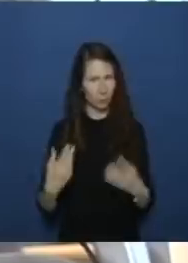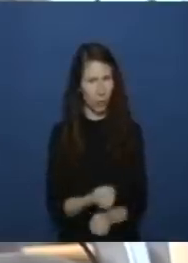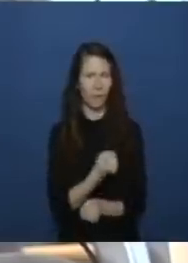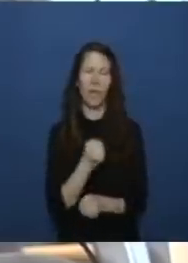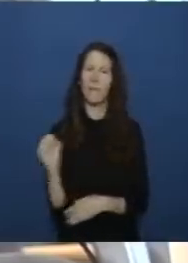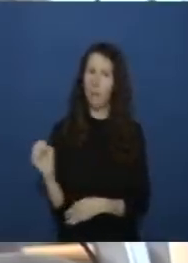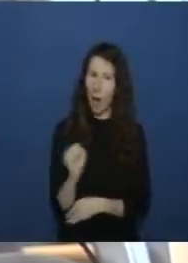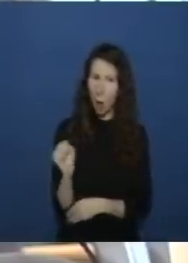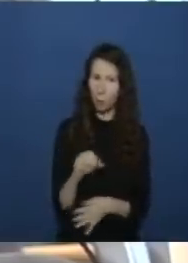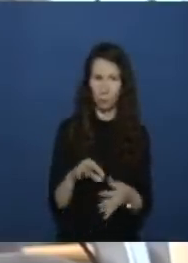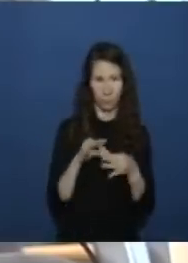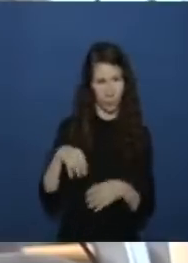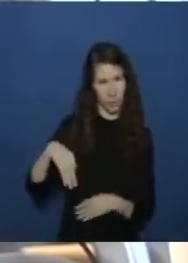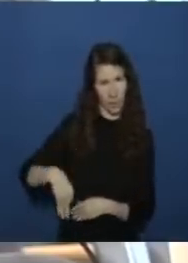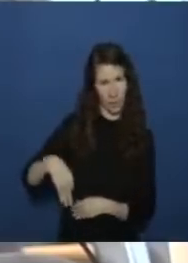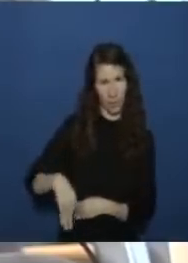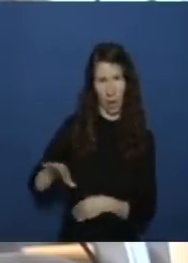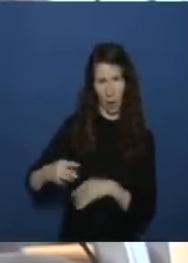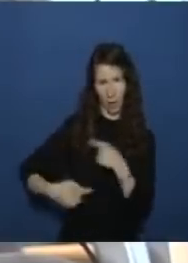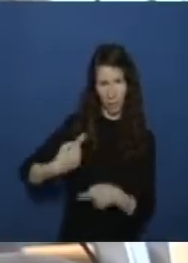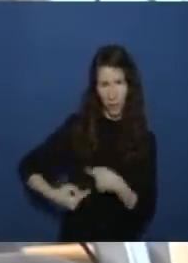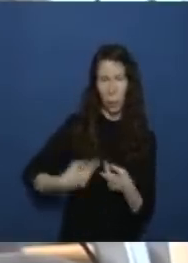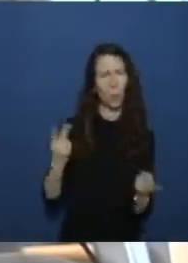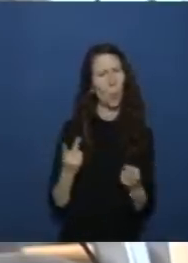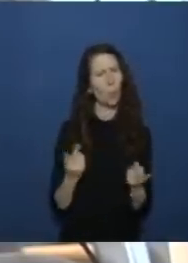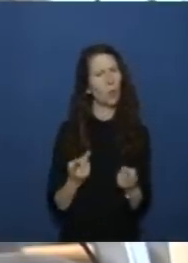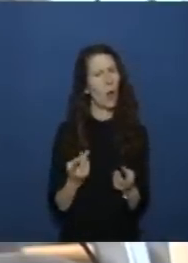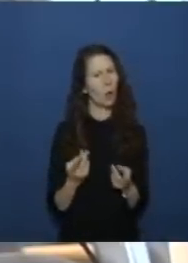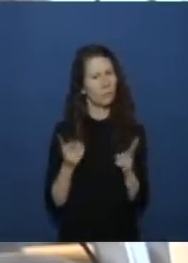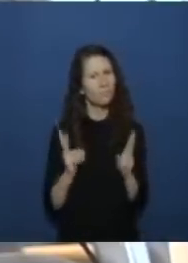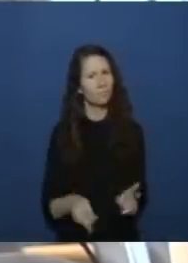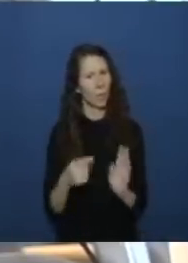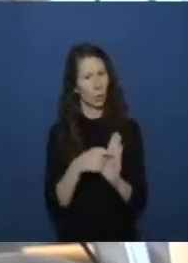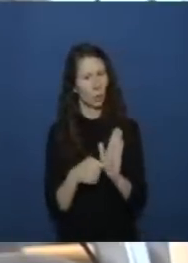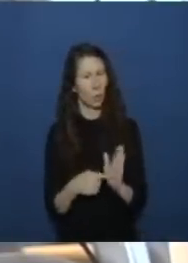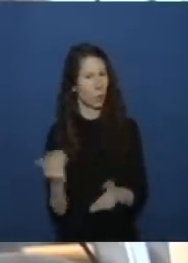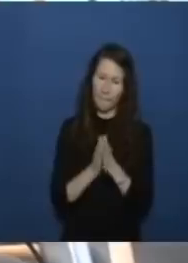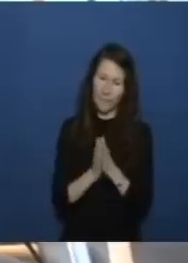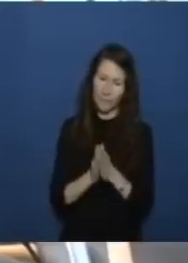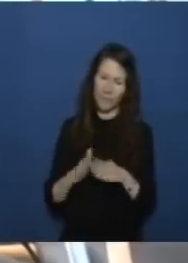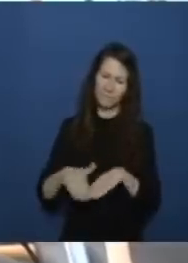entwicklungen in namibia zusammen oder was waren da die entscheidenden gründe dafür